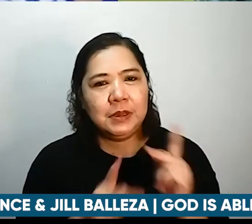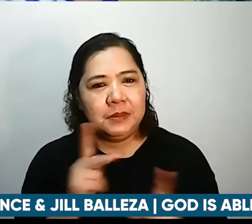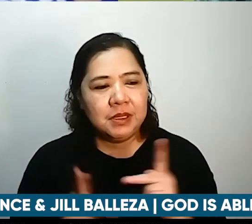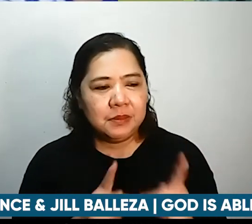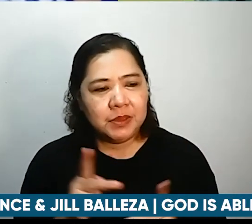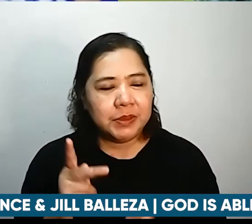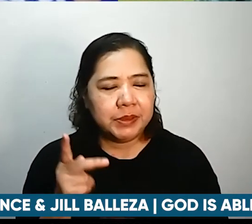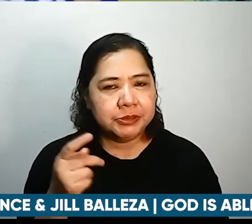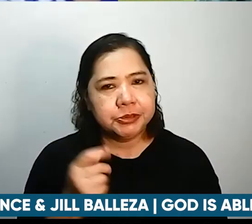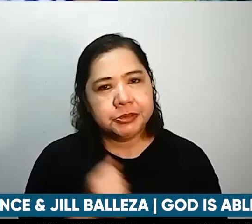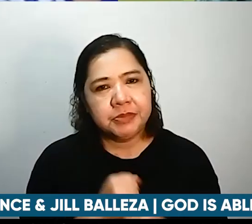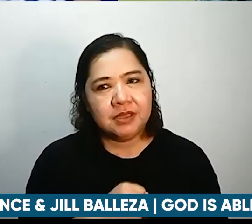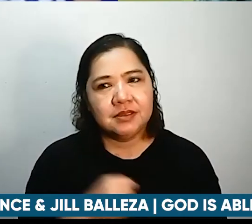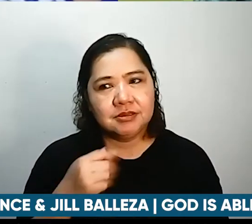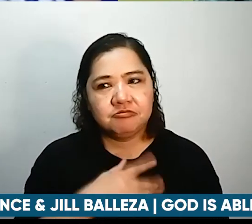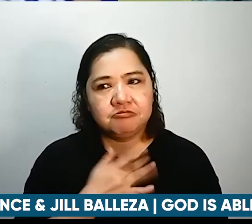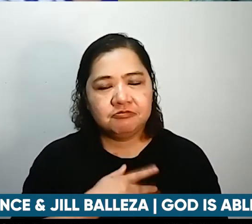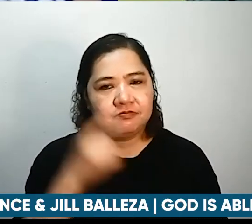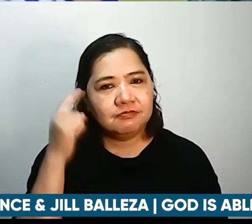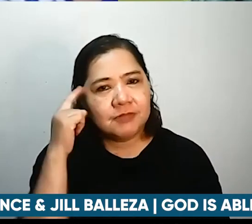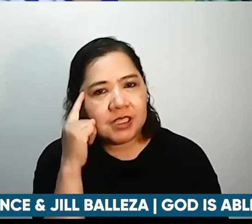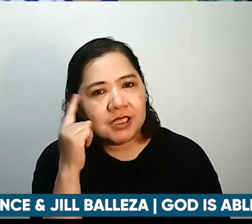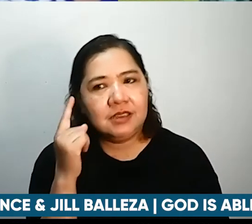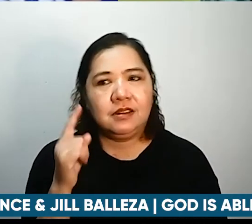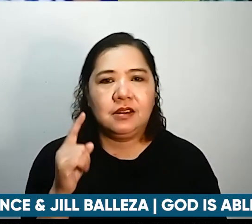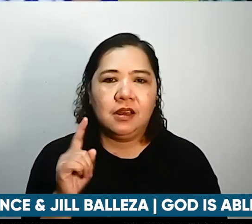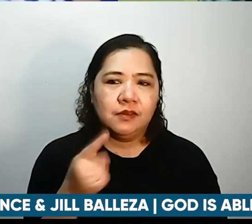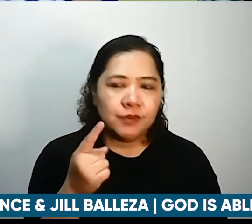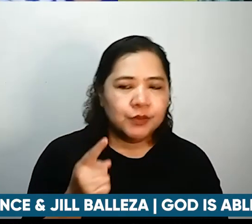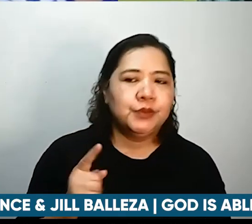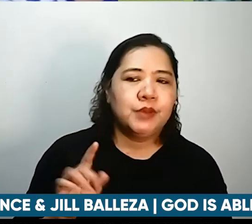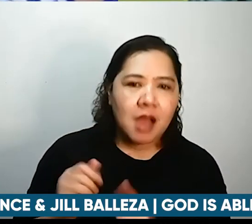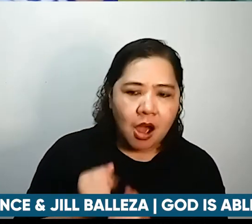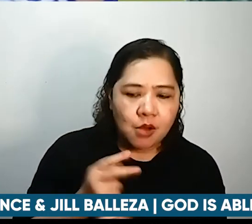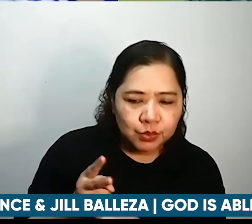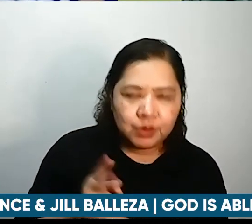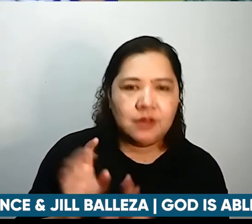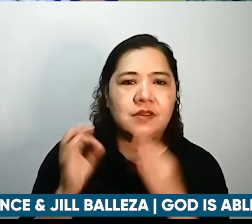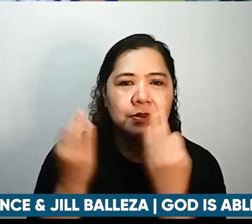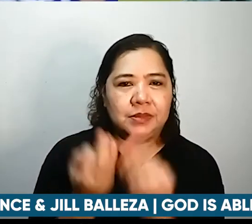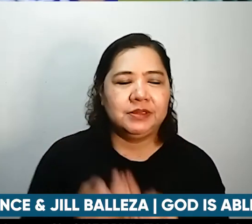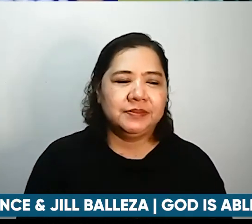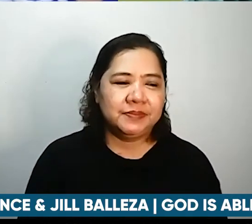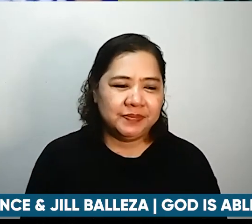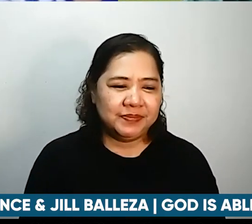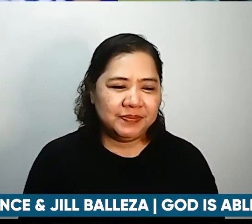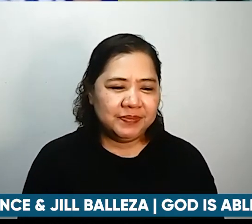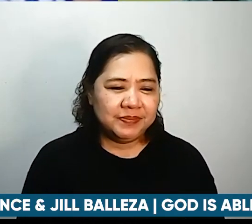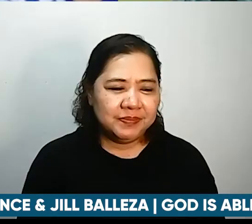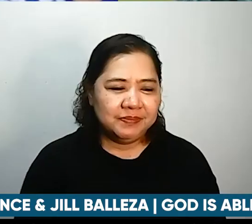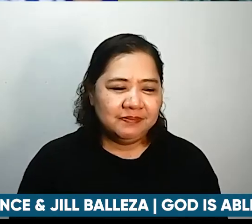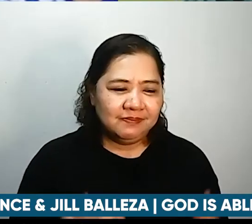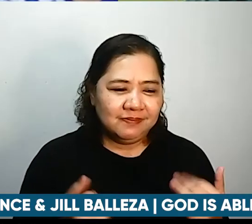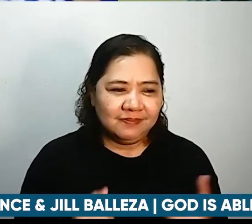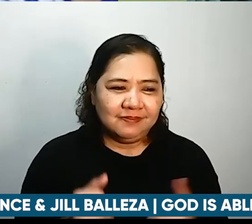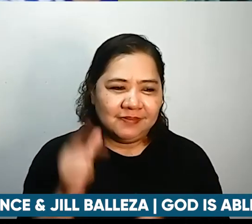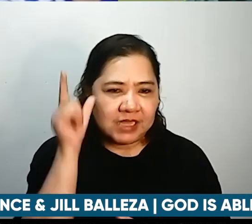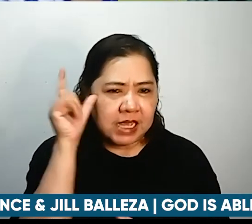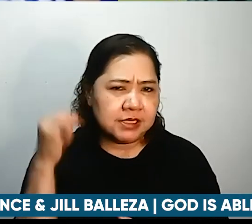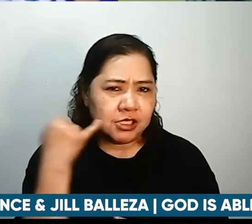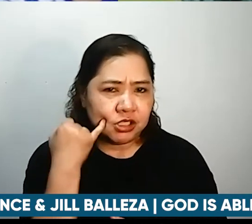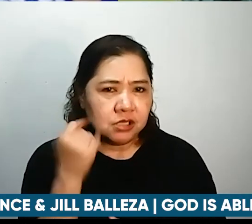po yung ating panawagan simula sa ating pamilya so at this point Lance and Jill sabi ko nga kayo bilis ng oras